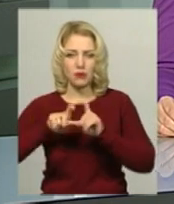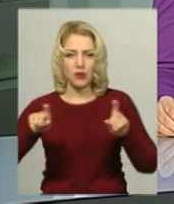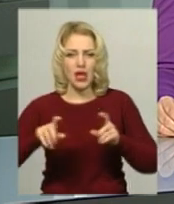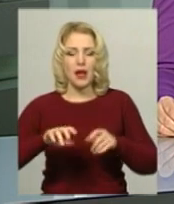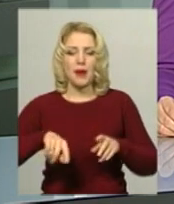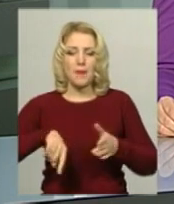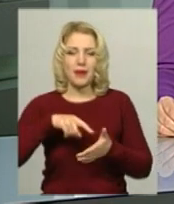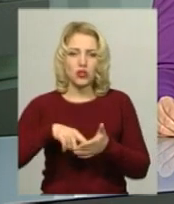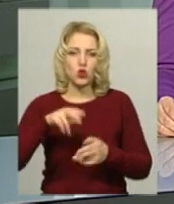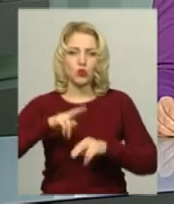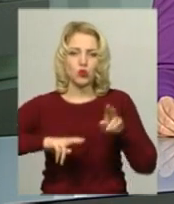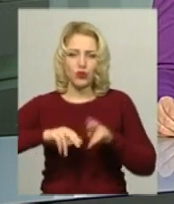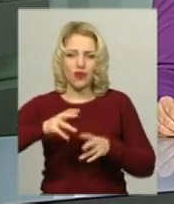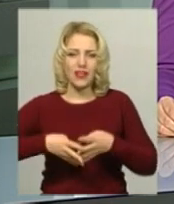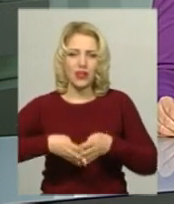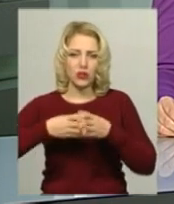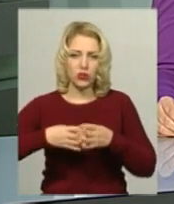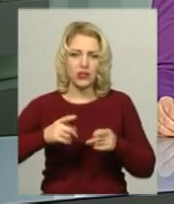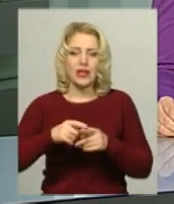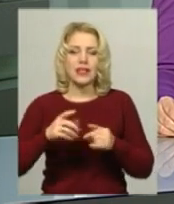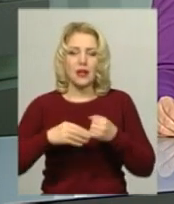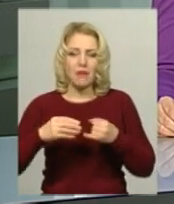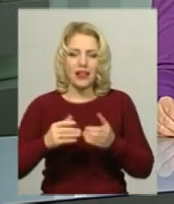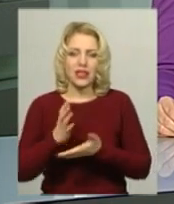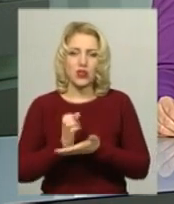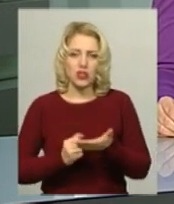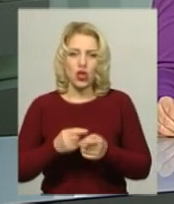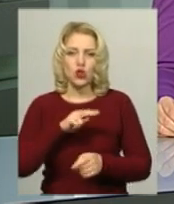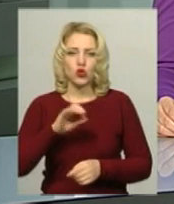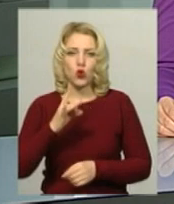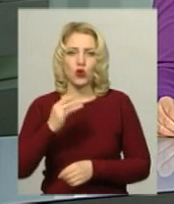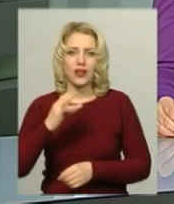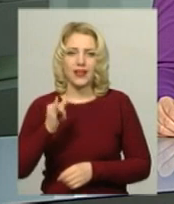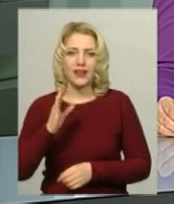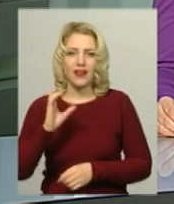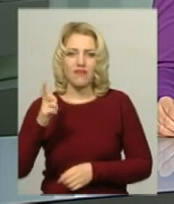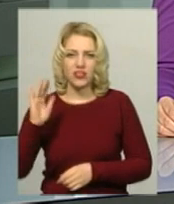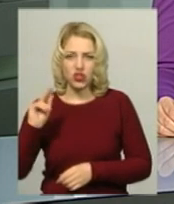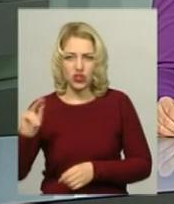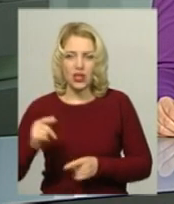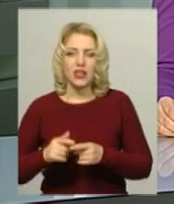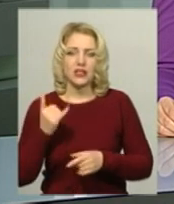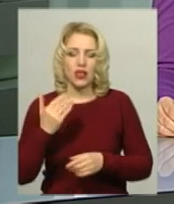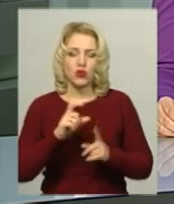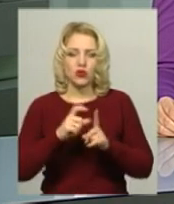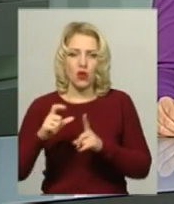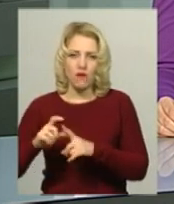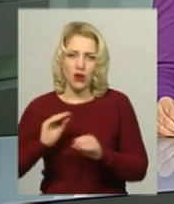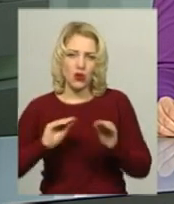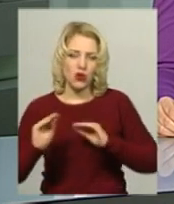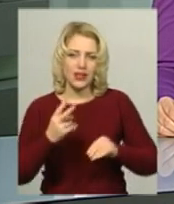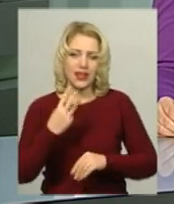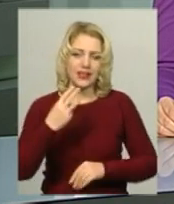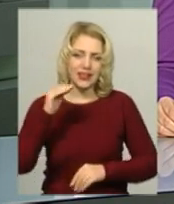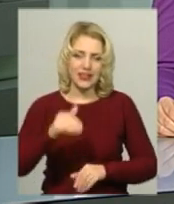містобудування та земельних ресурсів Хмельницької міської ради Олександр Чорнієвич. За його словами, у власному центрі розміщено майже 3 тисячі